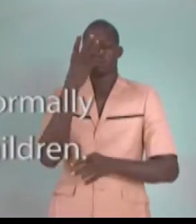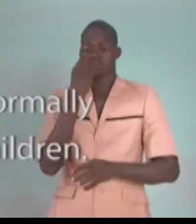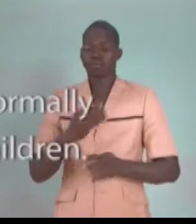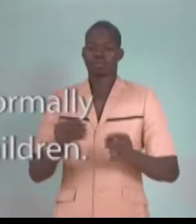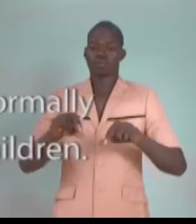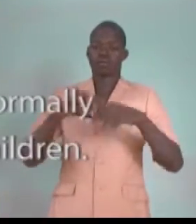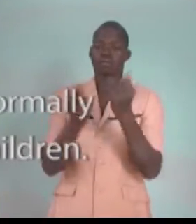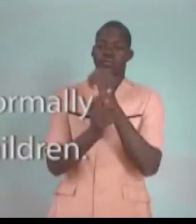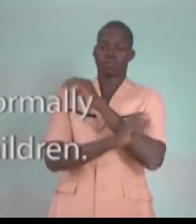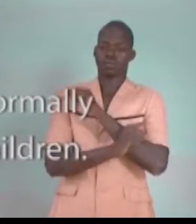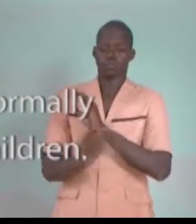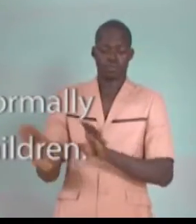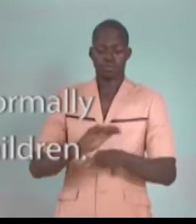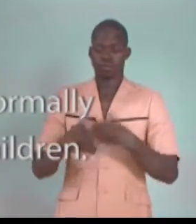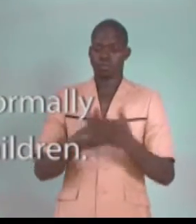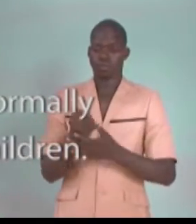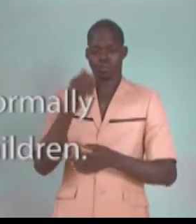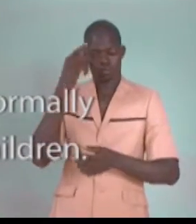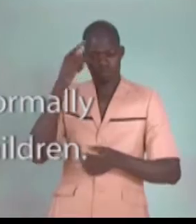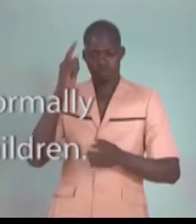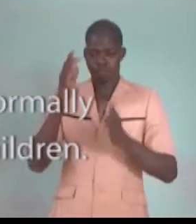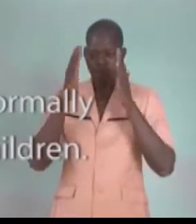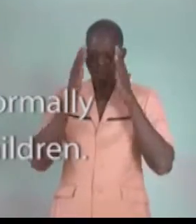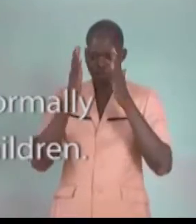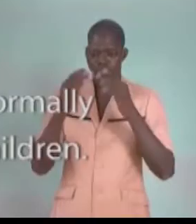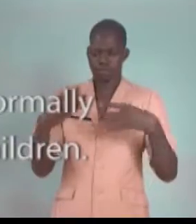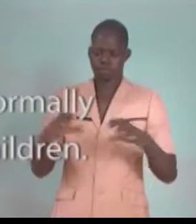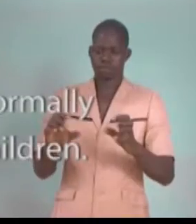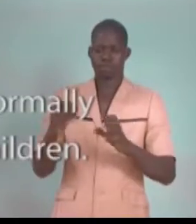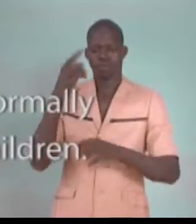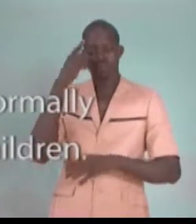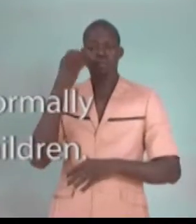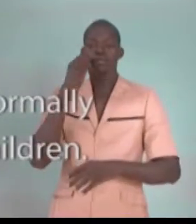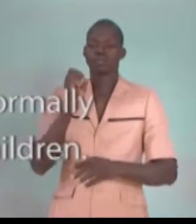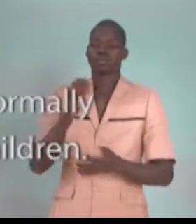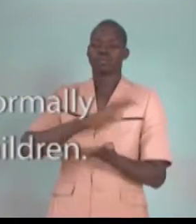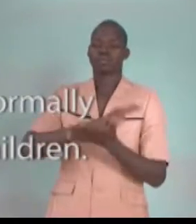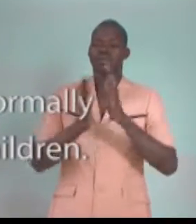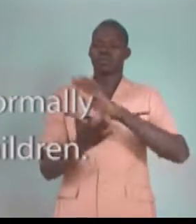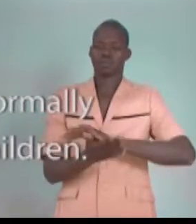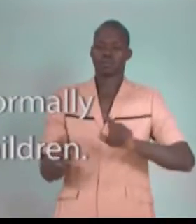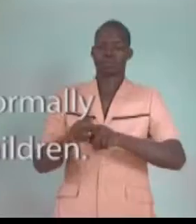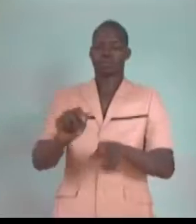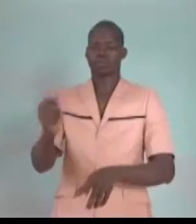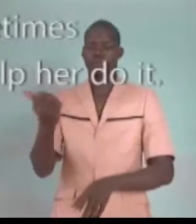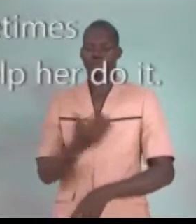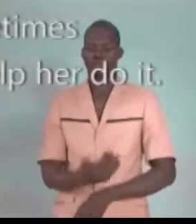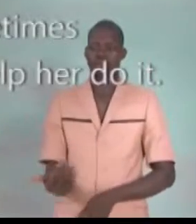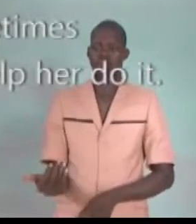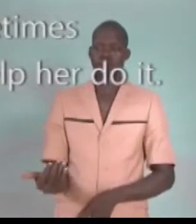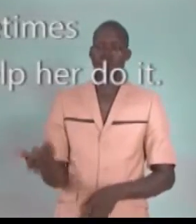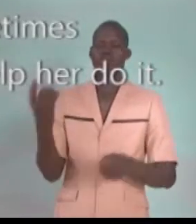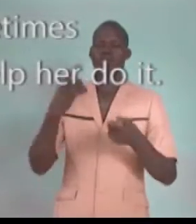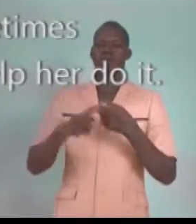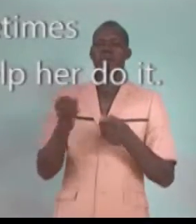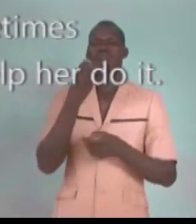avons tout fait pour qu'elle suive normalement les cours et ceux-là pour qu'elle devienne comme les autres enfants. Quand